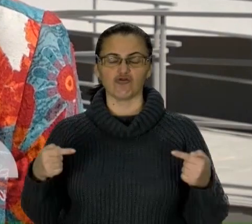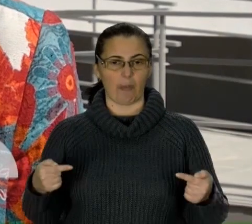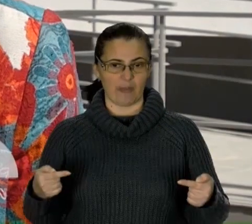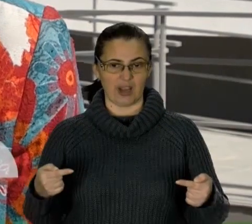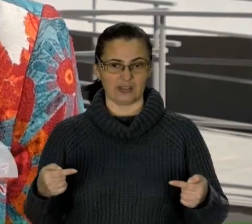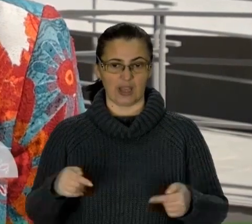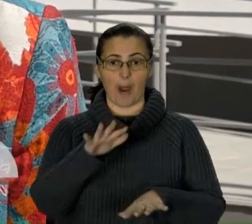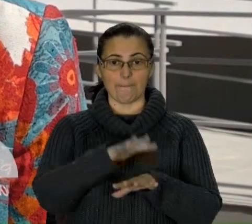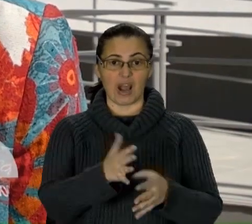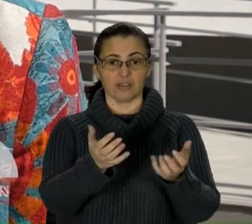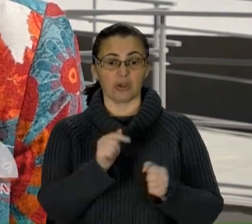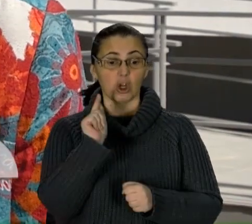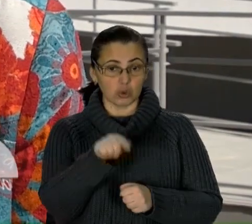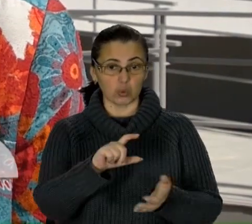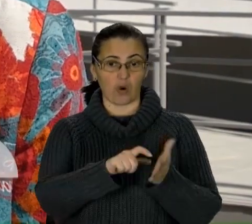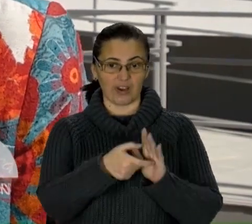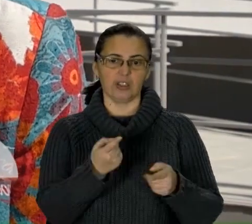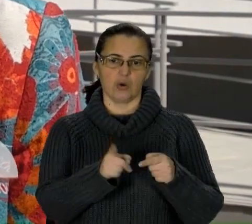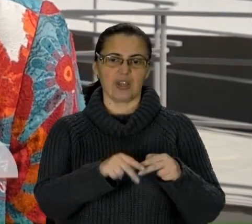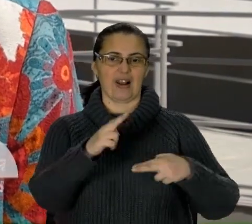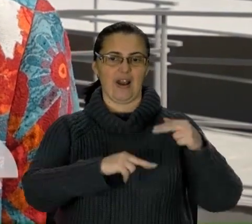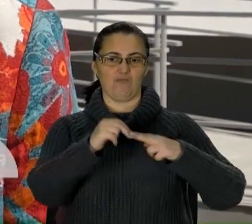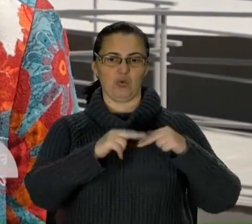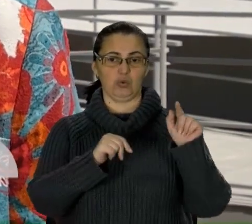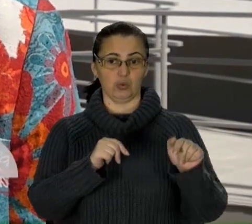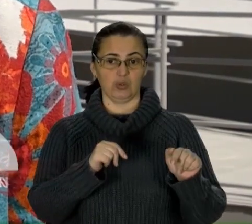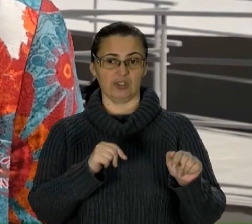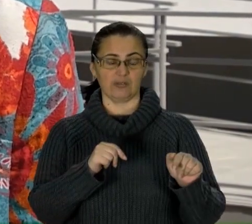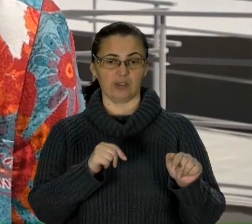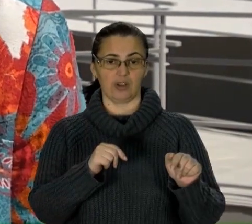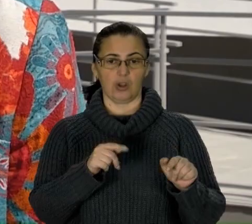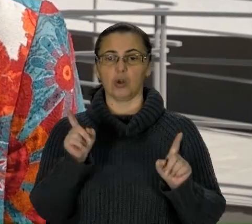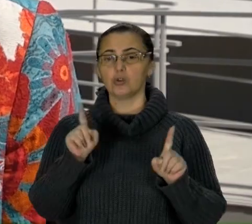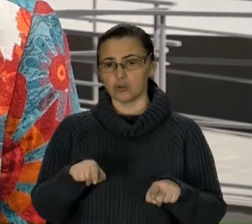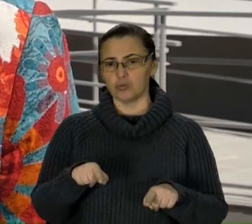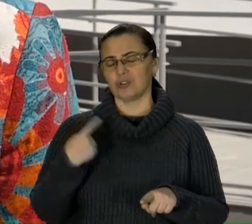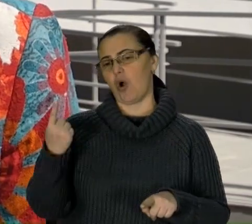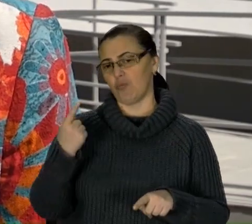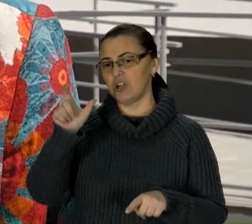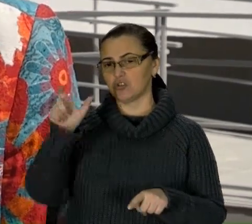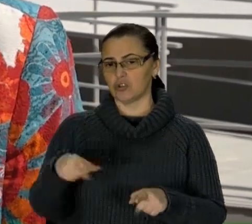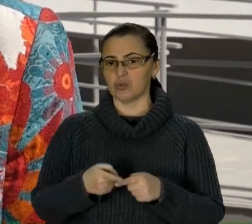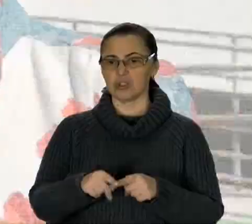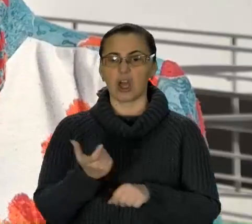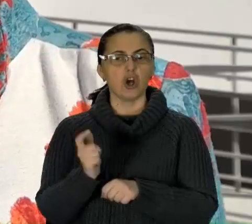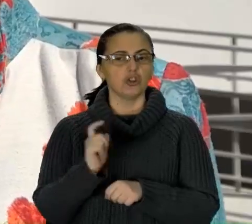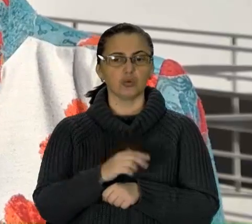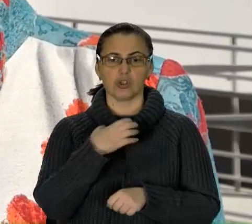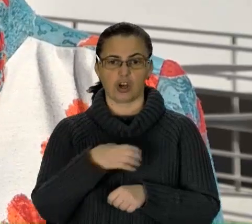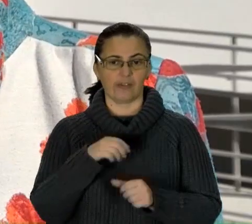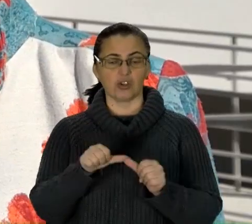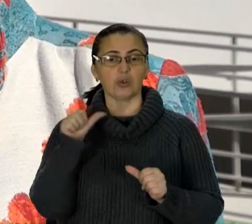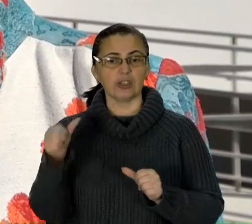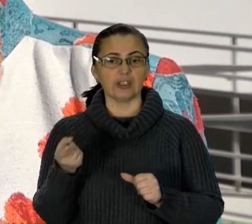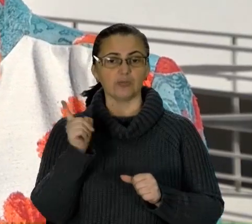квартиру, яка будується. Тому для звичайної людини це дуже важливо. Крім того,